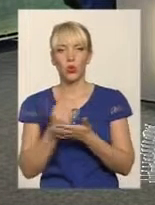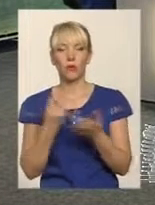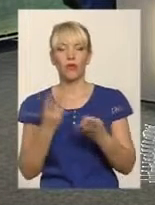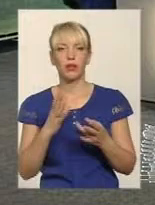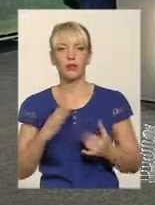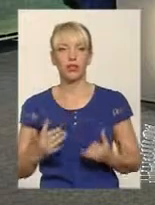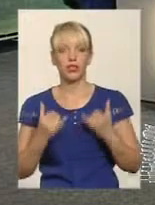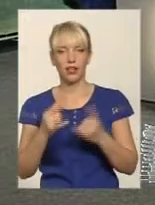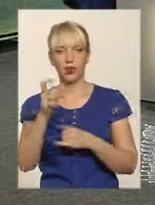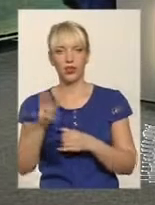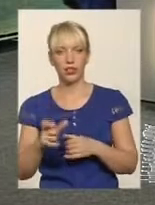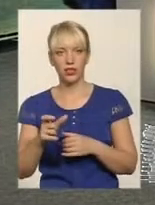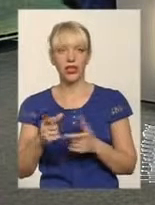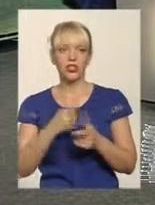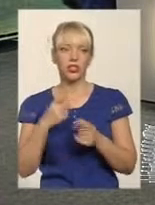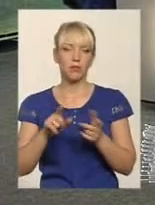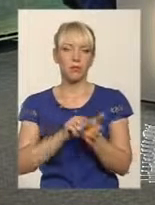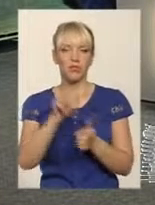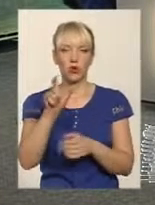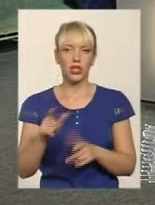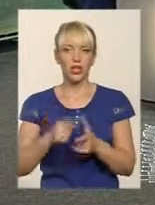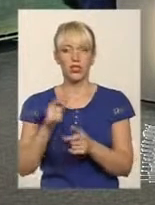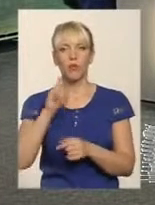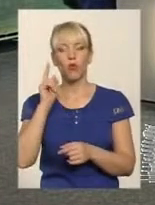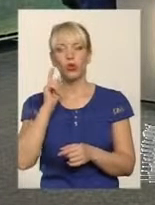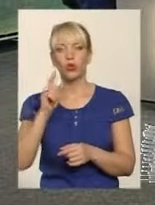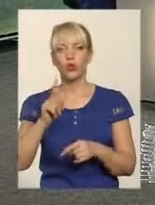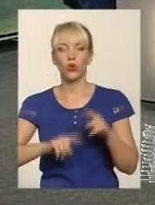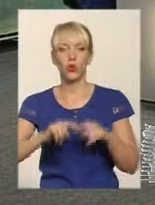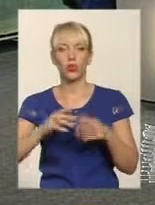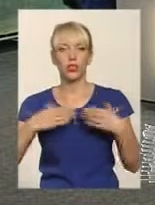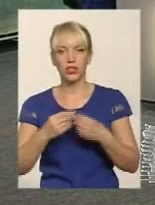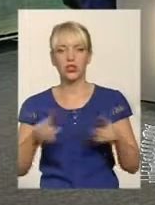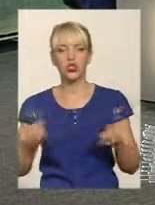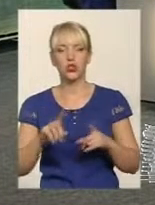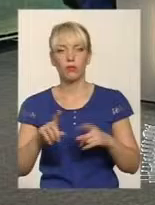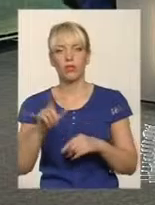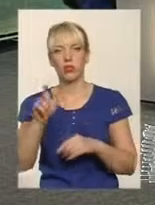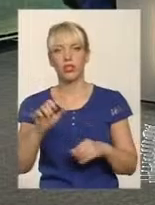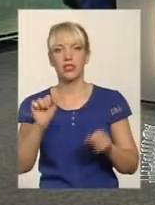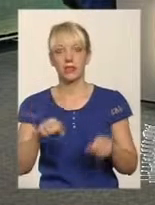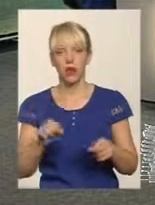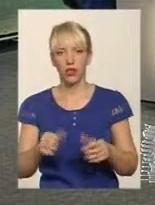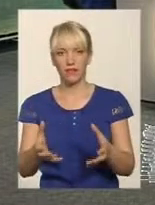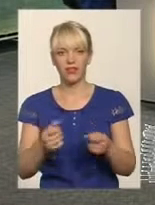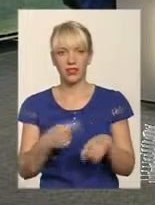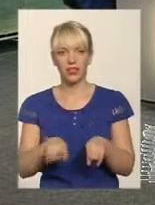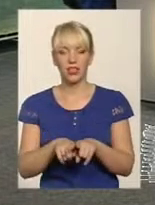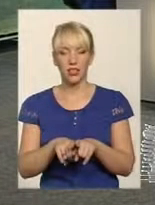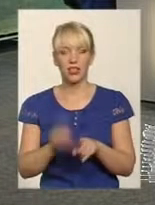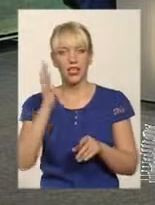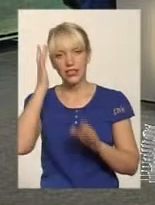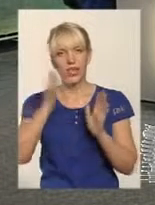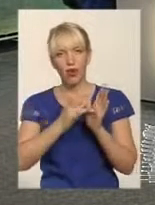для людини, чи то пенсіонера, чи то молодої родини, аби вона змогла взяти такий цільовий